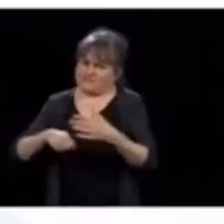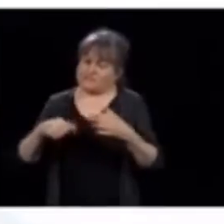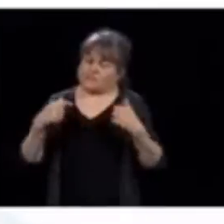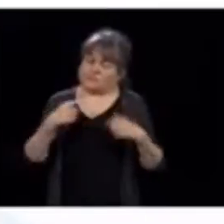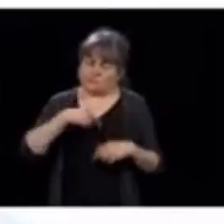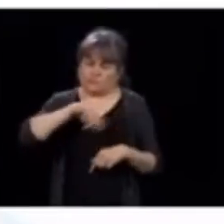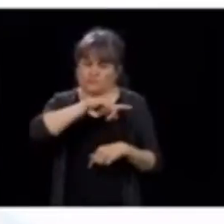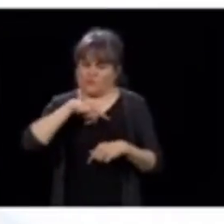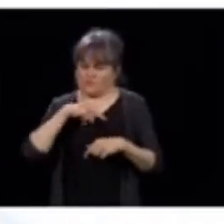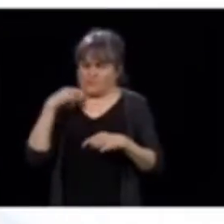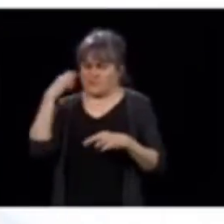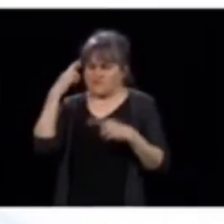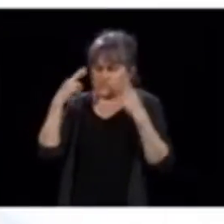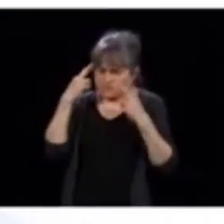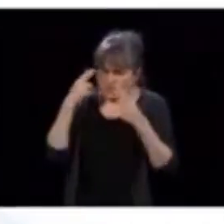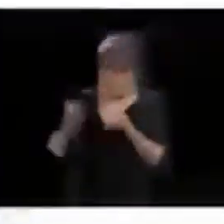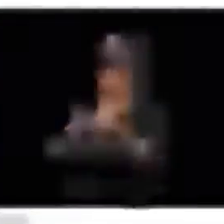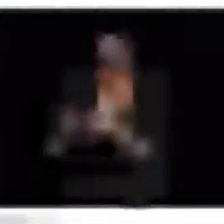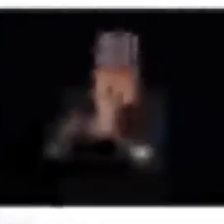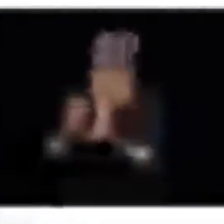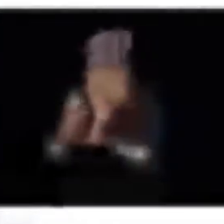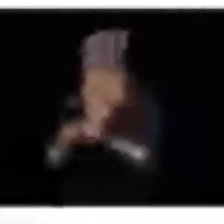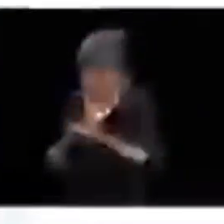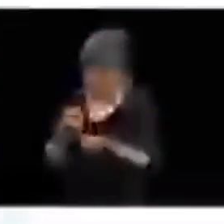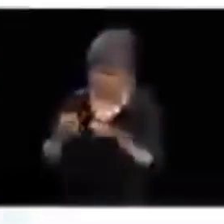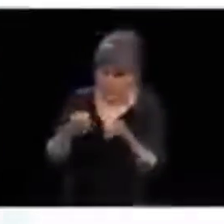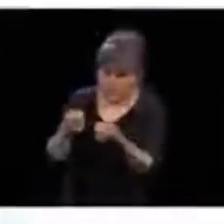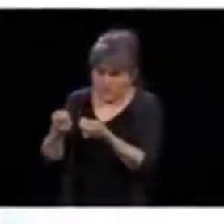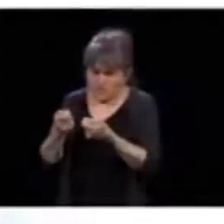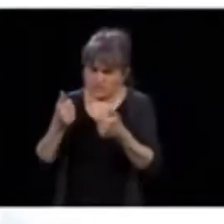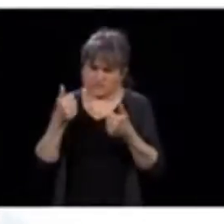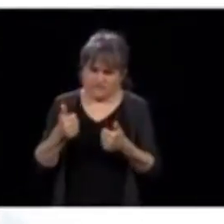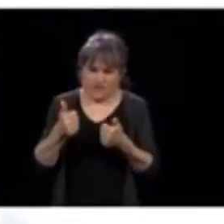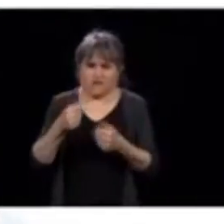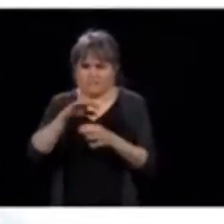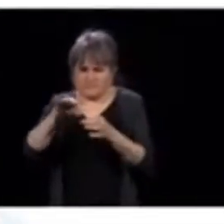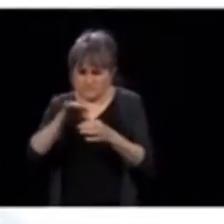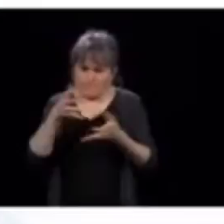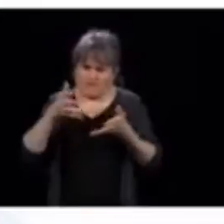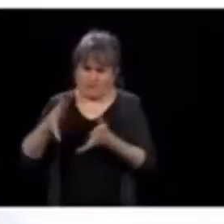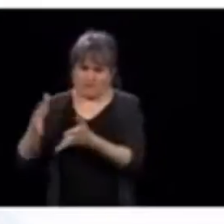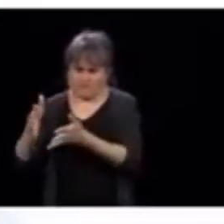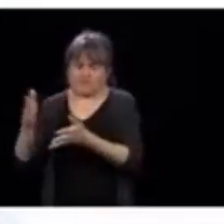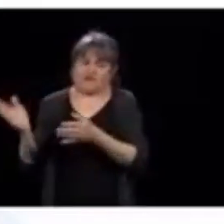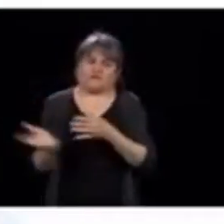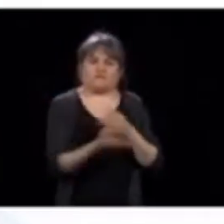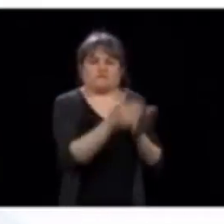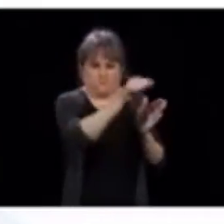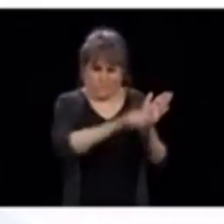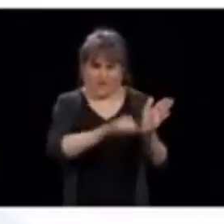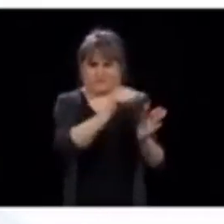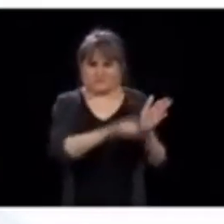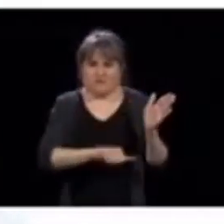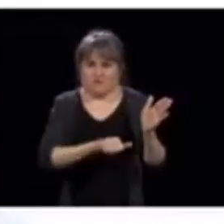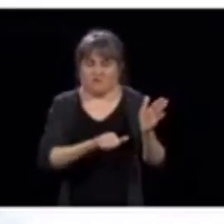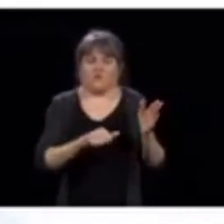'on est capable de rouvrir un petit peu les chirurgies semi-urgentes qui deviennent plus urgentes parce que,